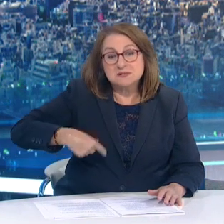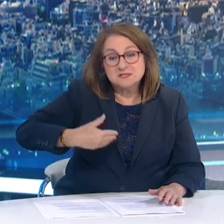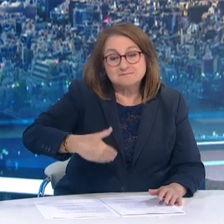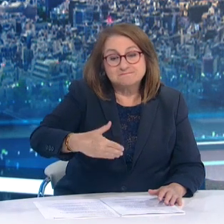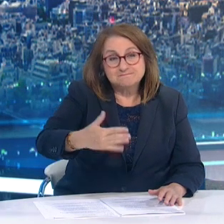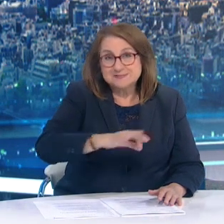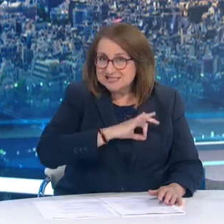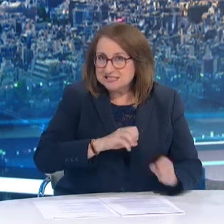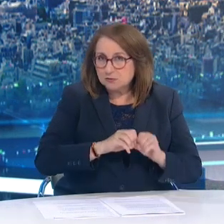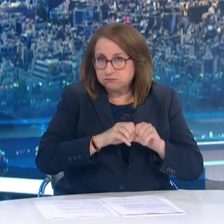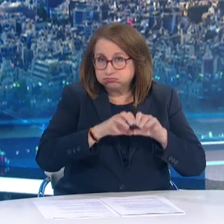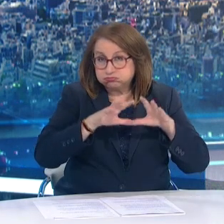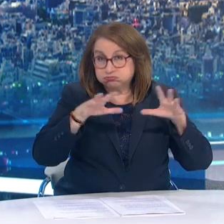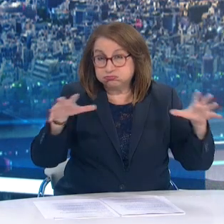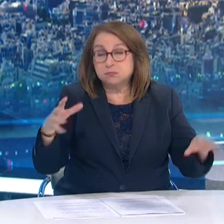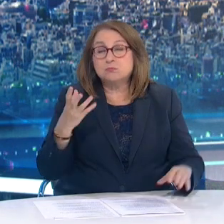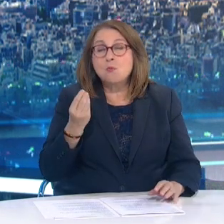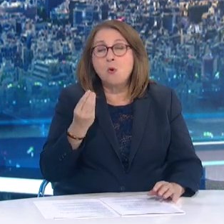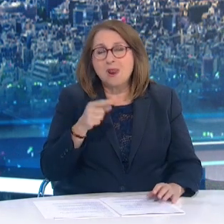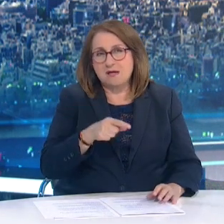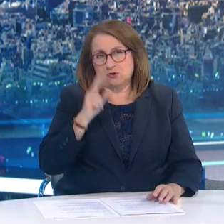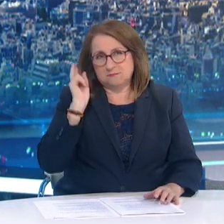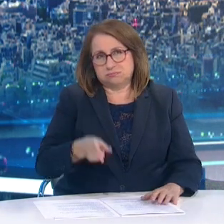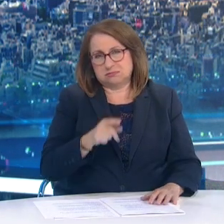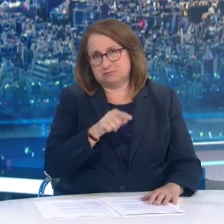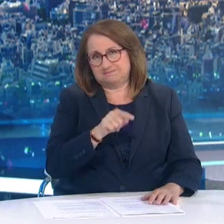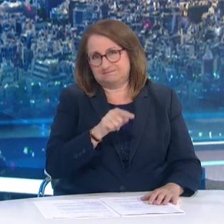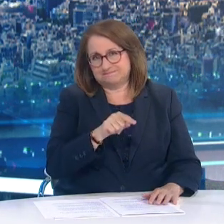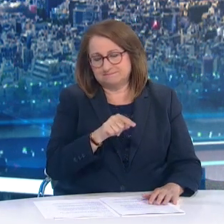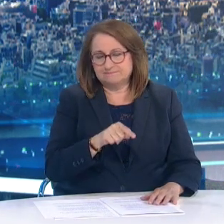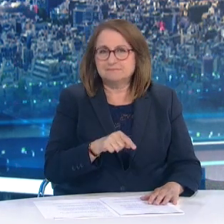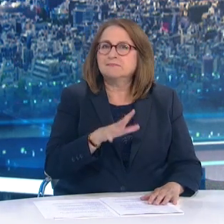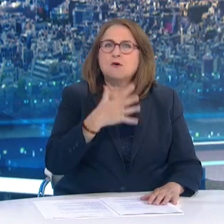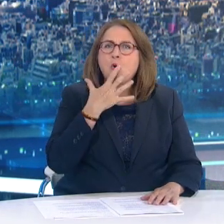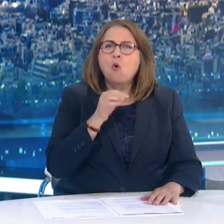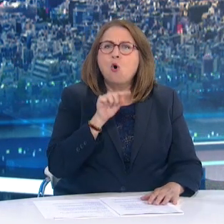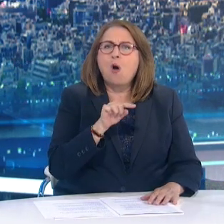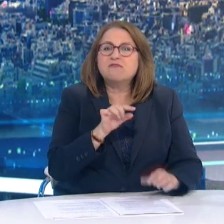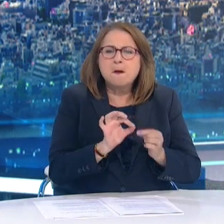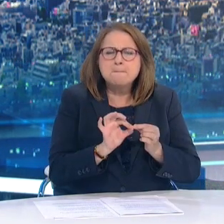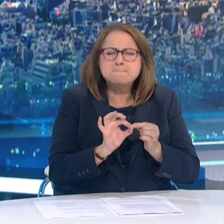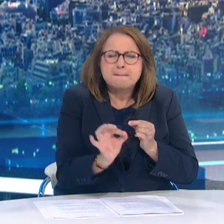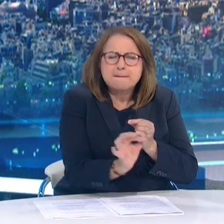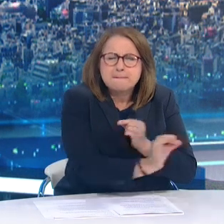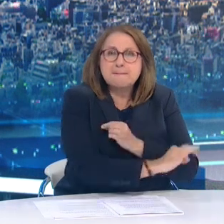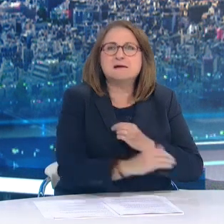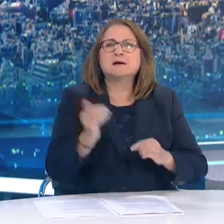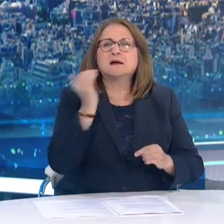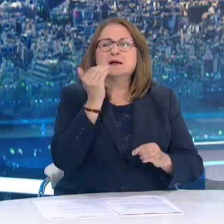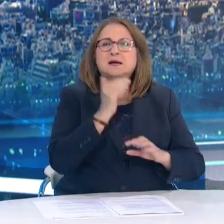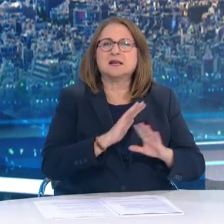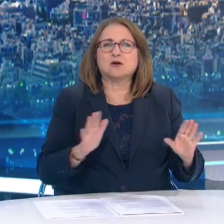πολλές χώρες. Το σημαντικό στόσο είναι ότι η αποτελεσματικότητα των ολοκληρωμένων εμβολιασμών έναντι τους στελέχους ΔΕΛΤΑ